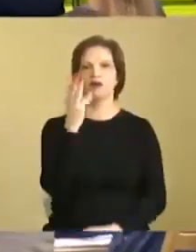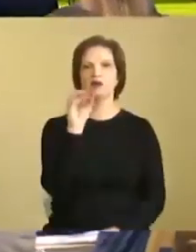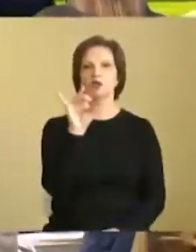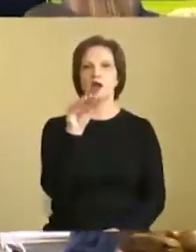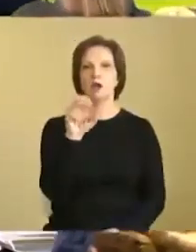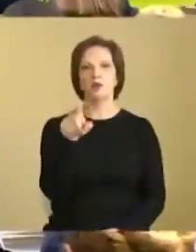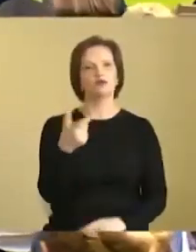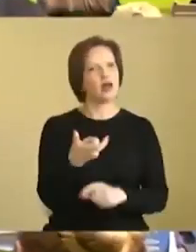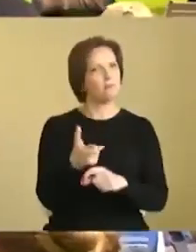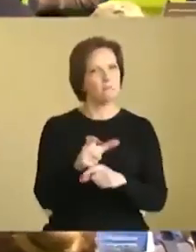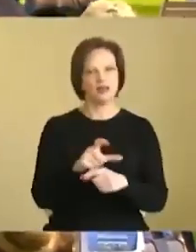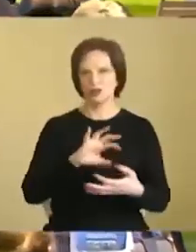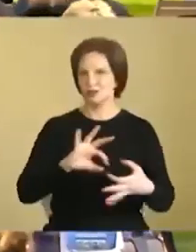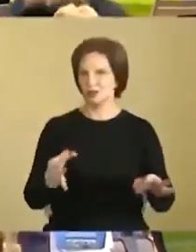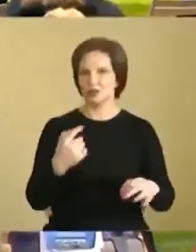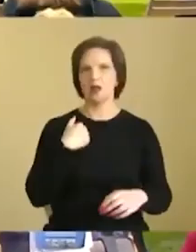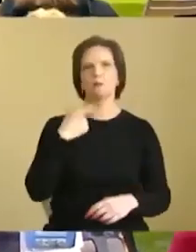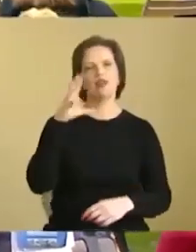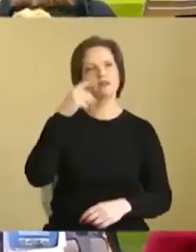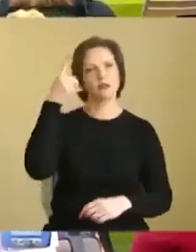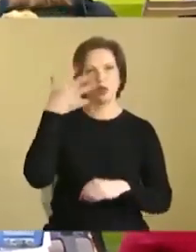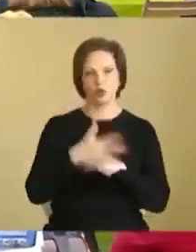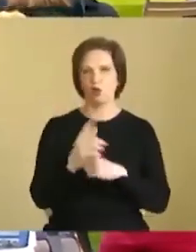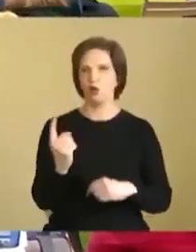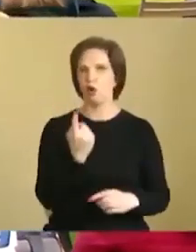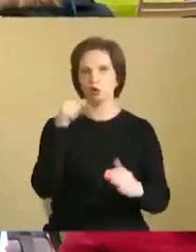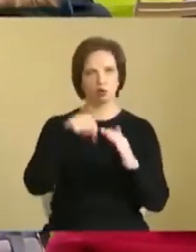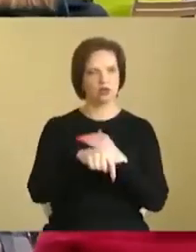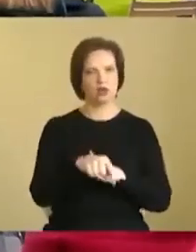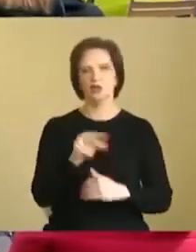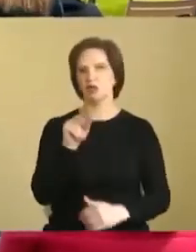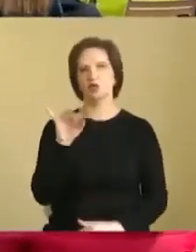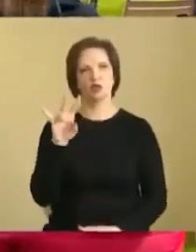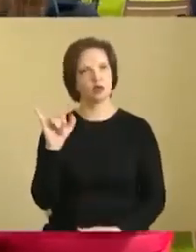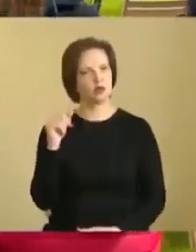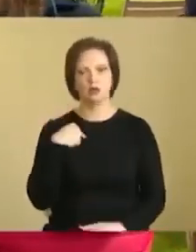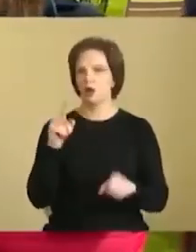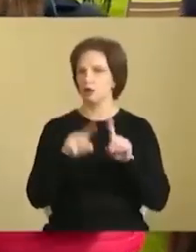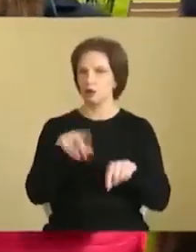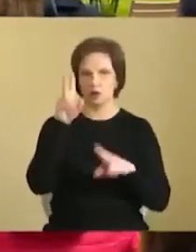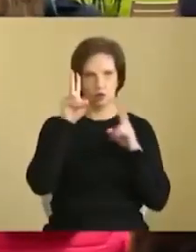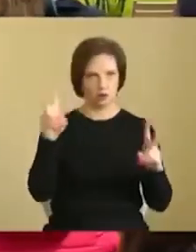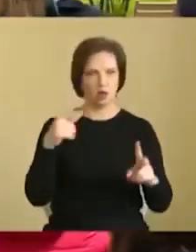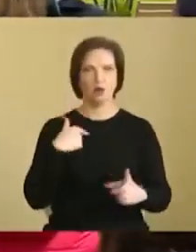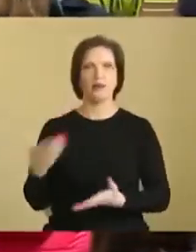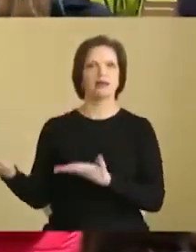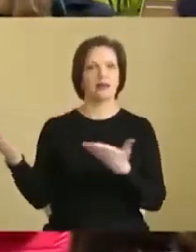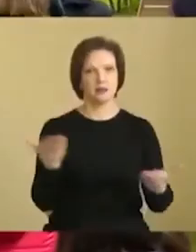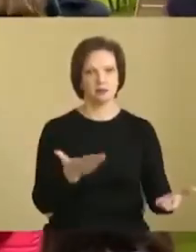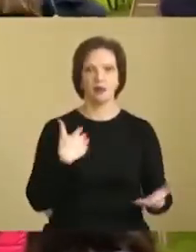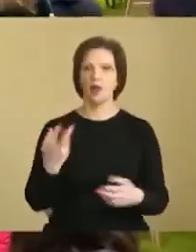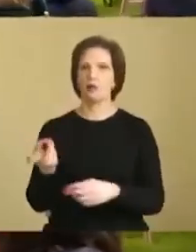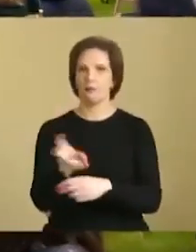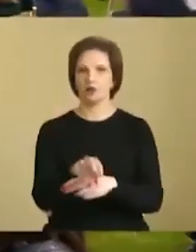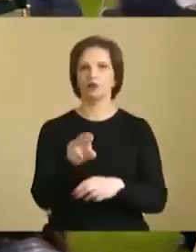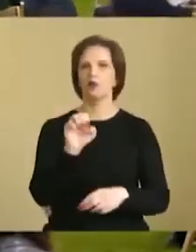складна, і ми це з вами розуміємо. Однозначно вона чи ні, я теж не знаю. Мене запросили, я прийшов.